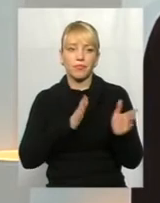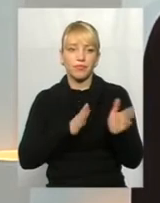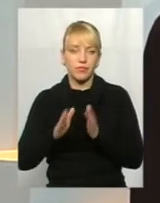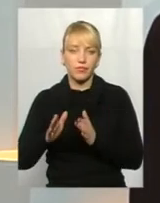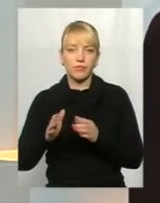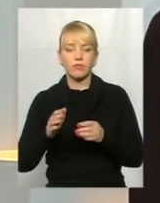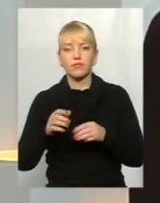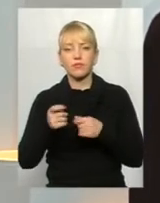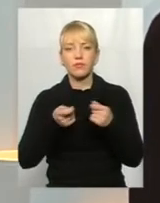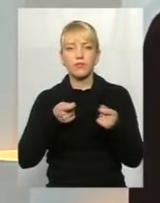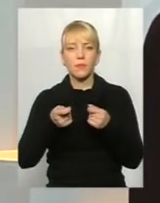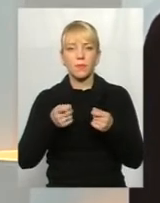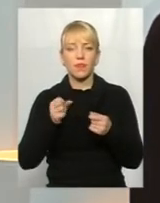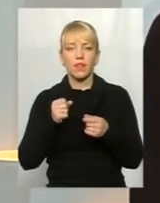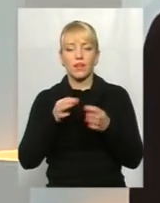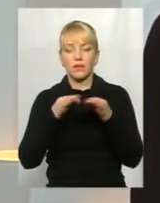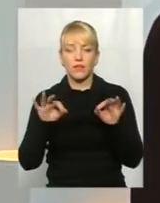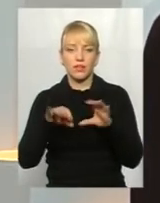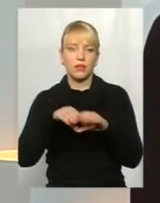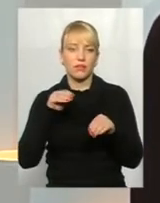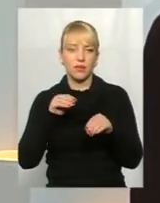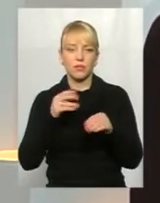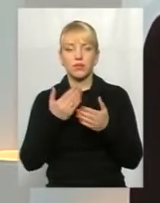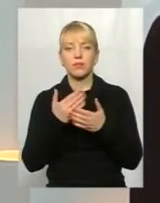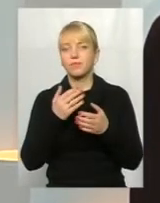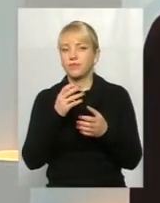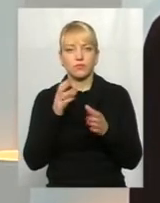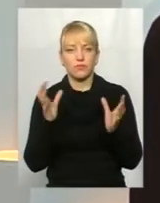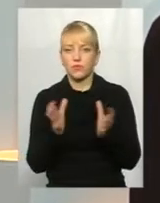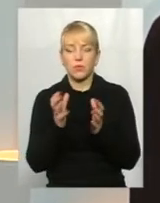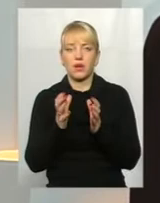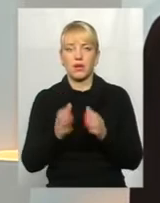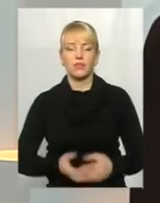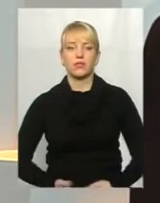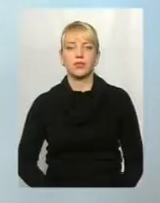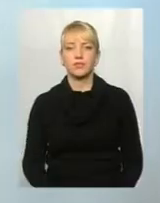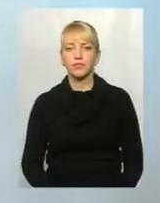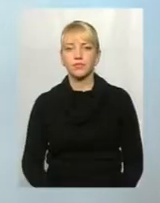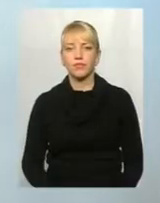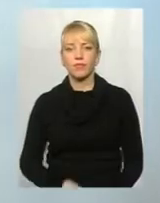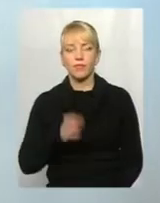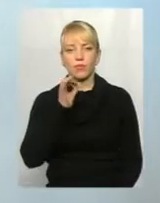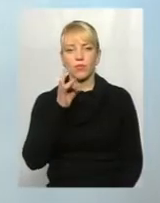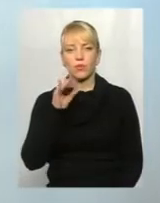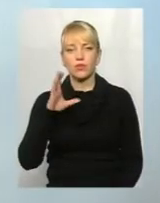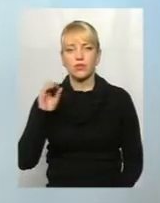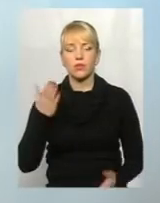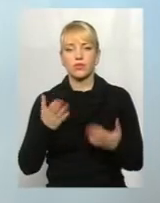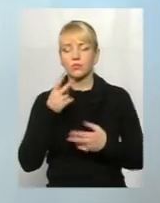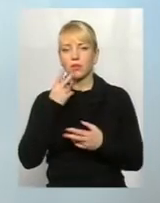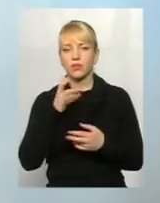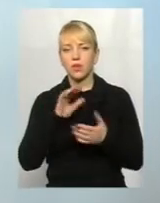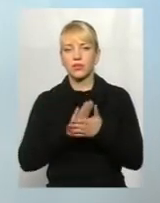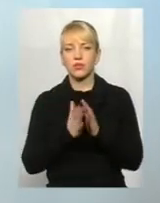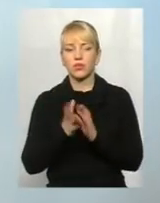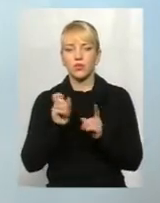керівництво. А вільний вибір за пацієнтом зберігається. Пане Борисе, якщо поглянути на ситуацію,